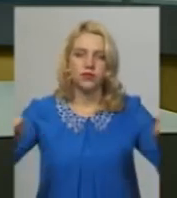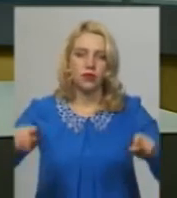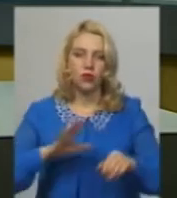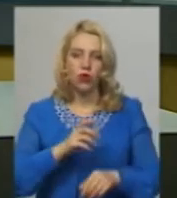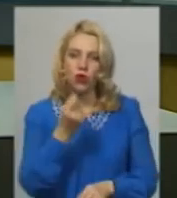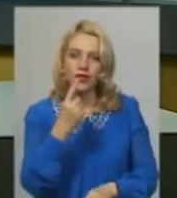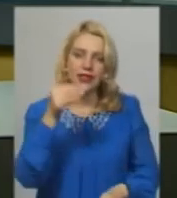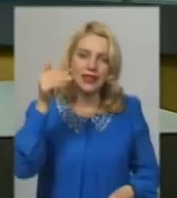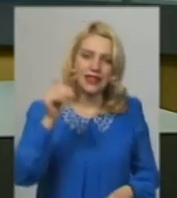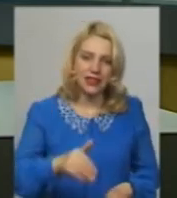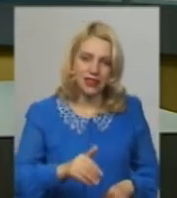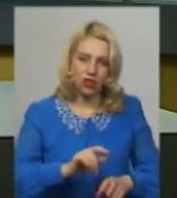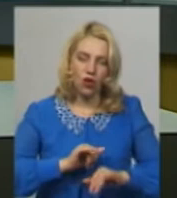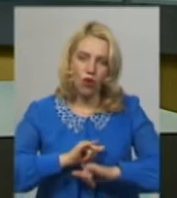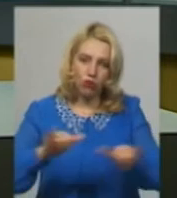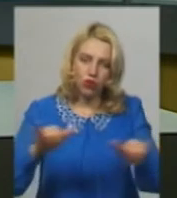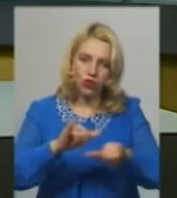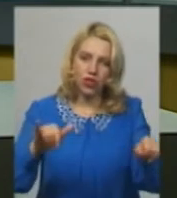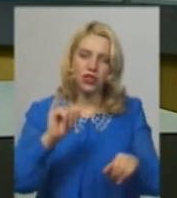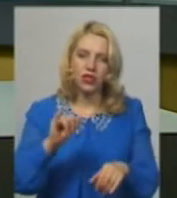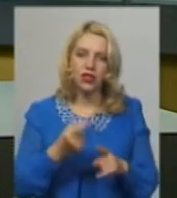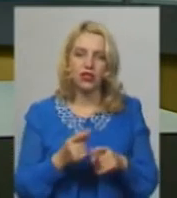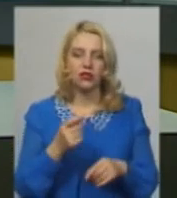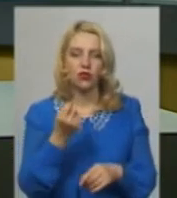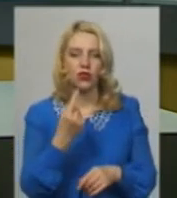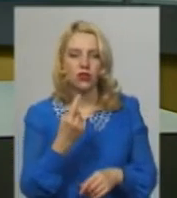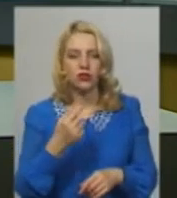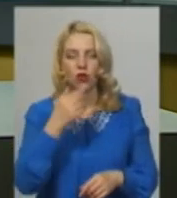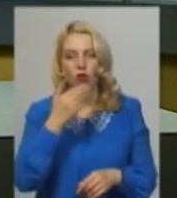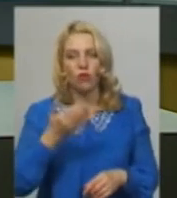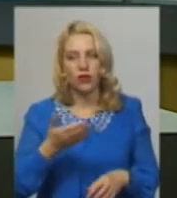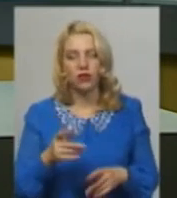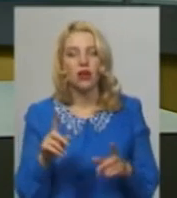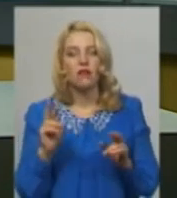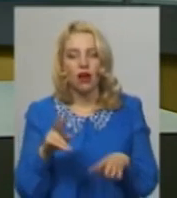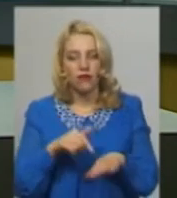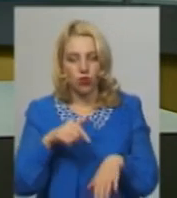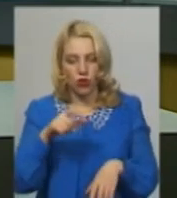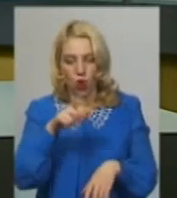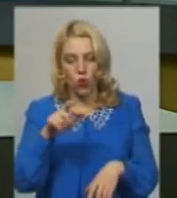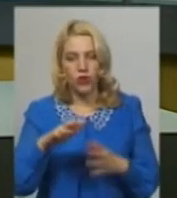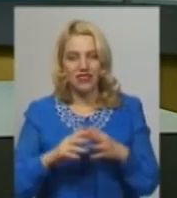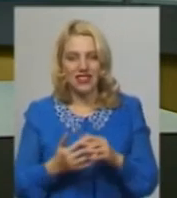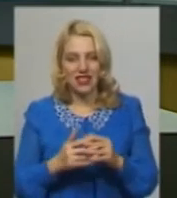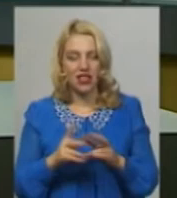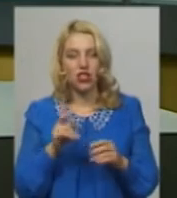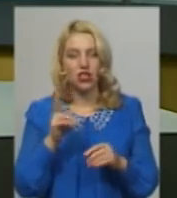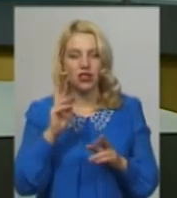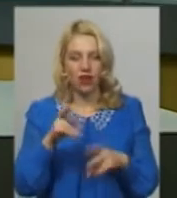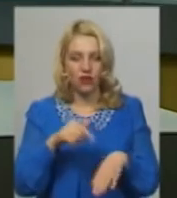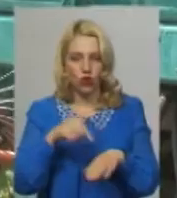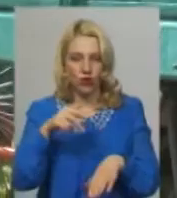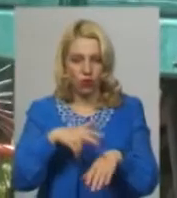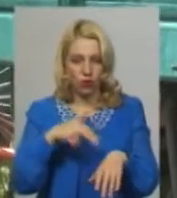поширень та 91 коментар. Як відреагували на відео у самому селі і що кажуть правоохоронці, з'ясовував Михайло Жила.